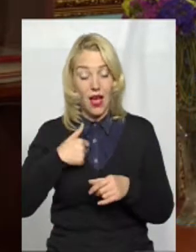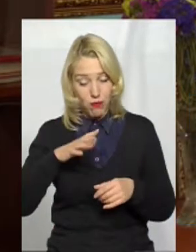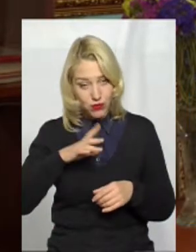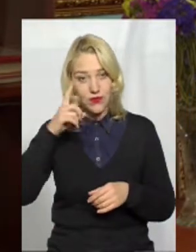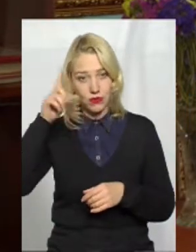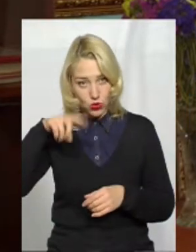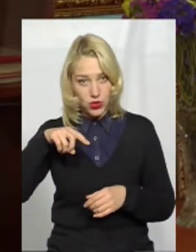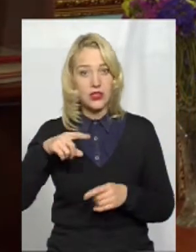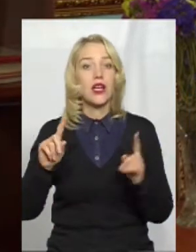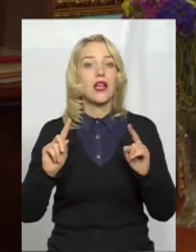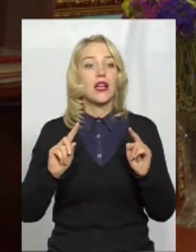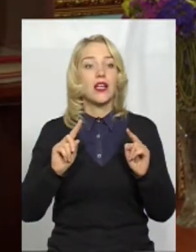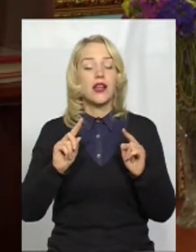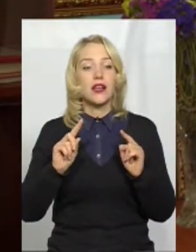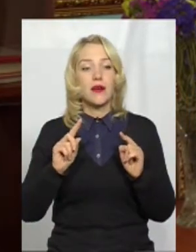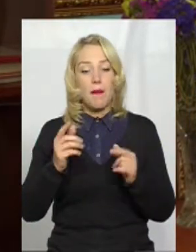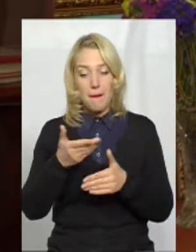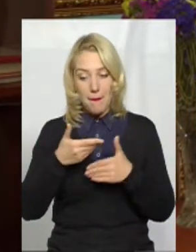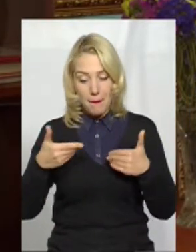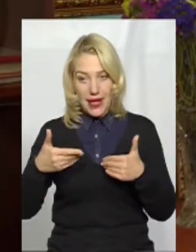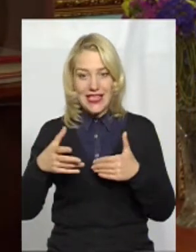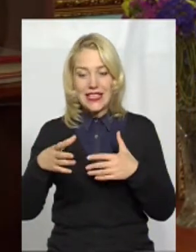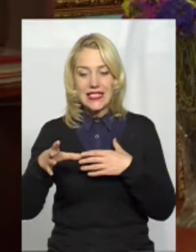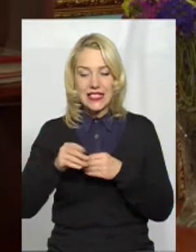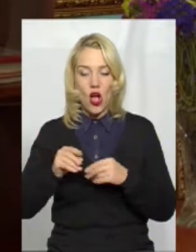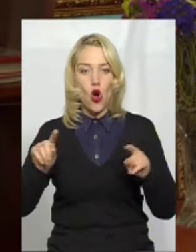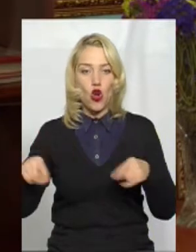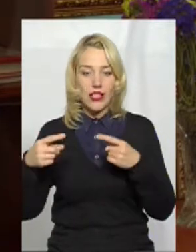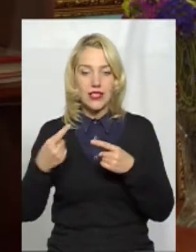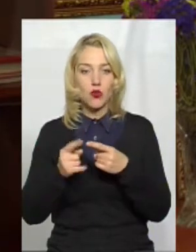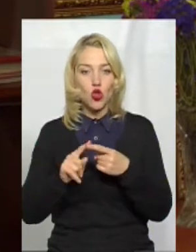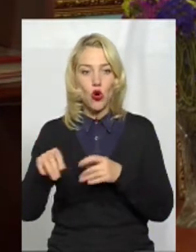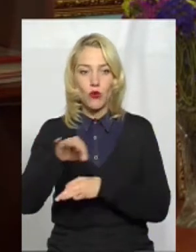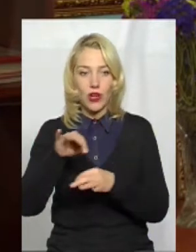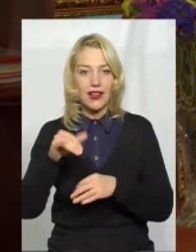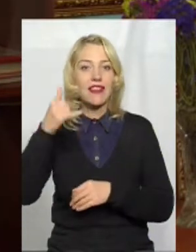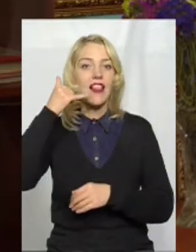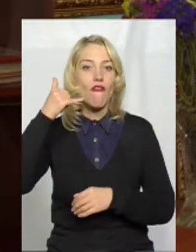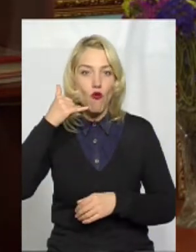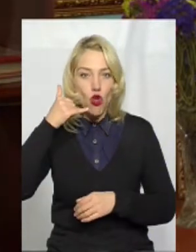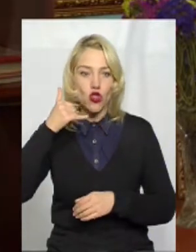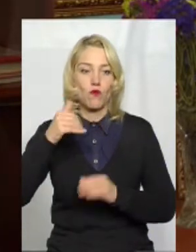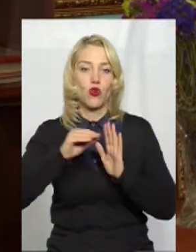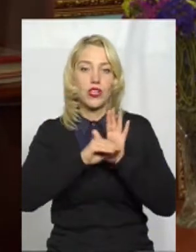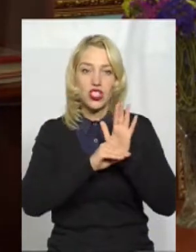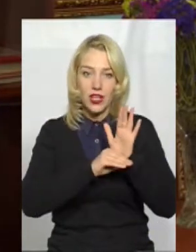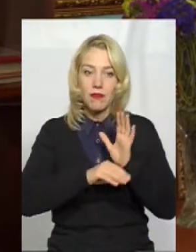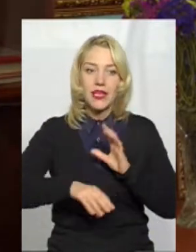тому що ми безпосередньо з організаторами цього проєкта в телефонному режимі все